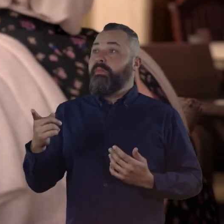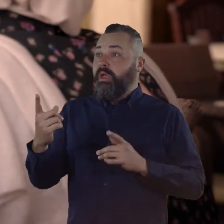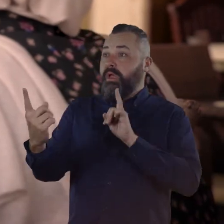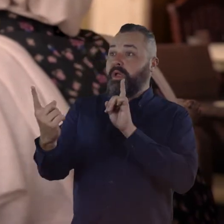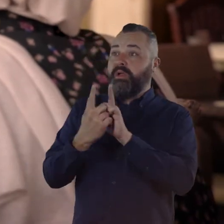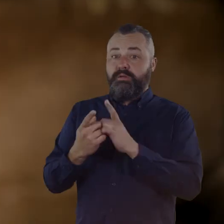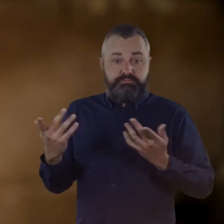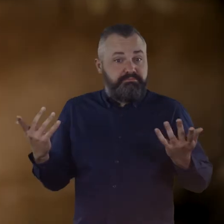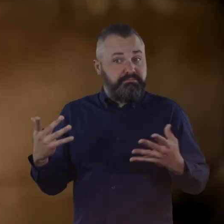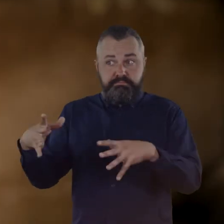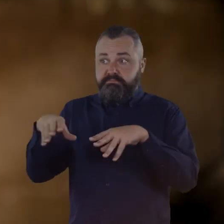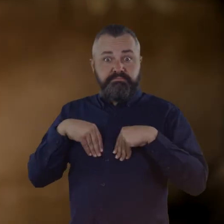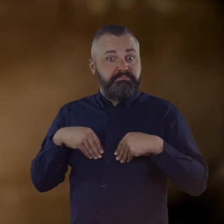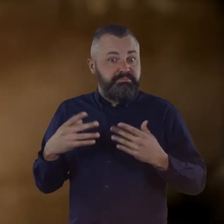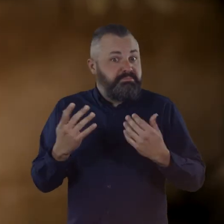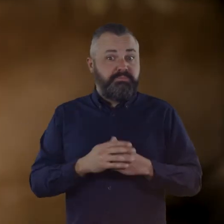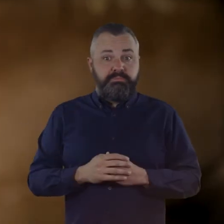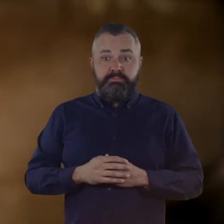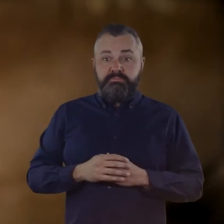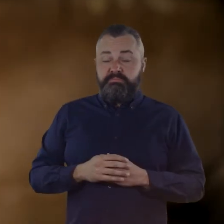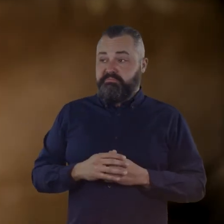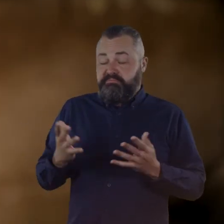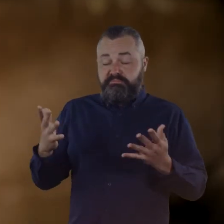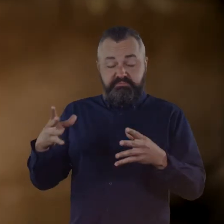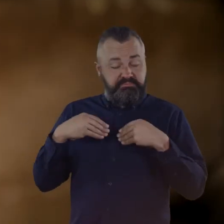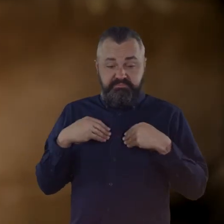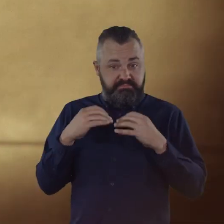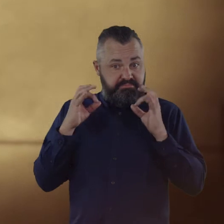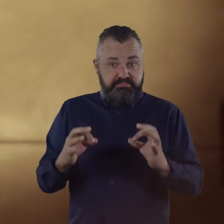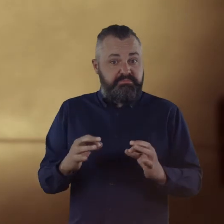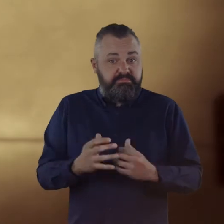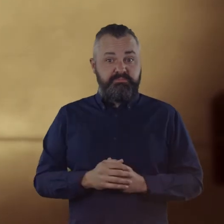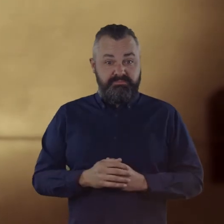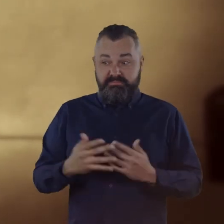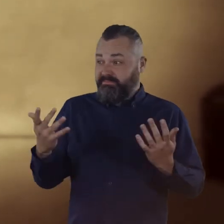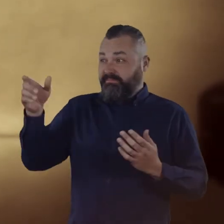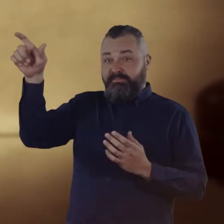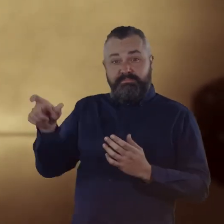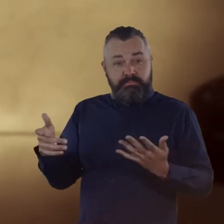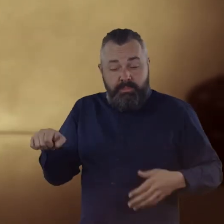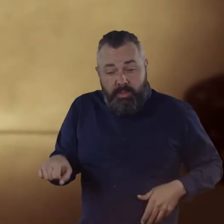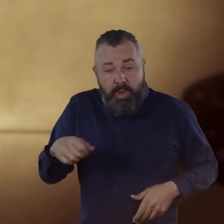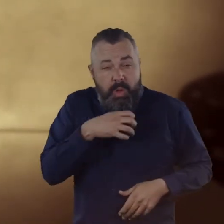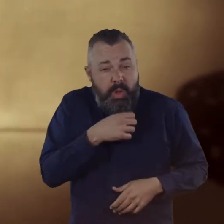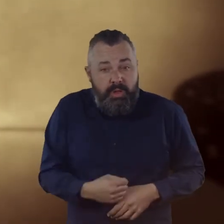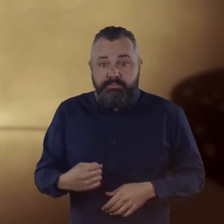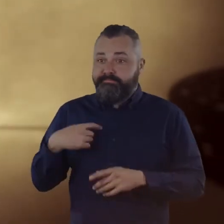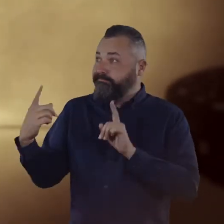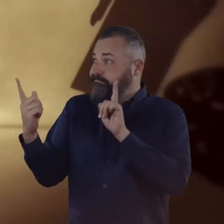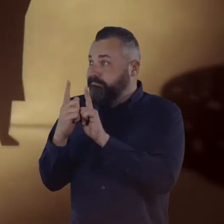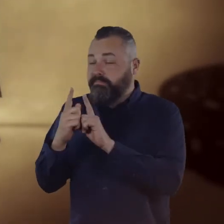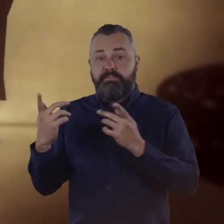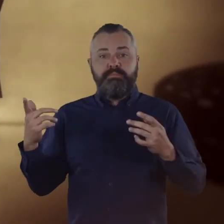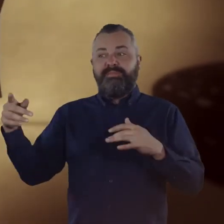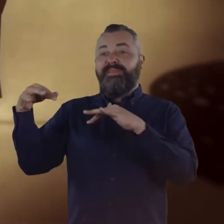ذوات الإعاقة يوافقنا على أي شيء يمكن أن يتزوجنا من شخص كبير السن